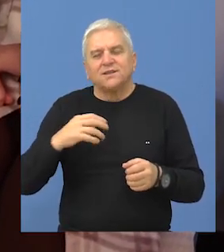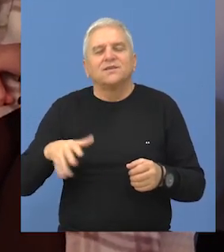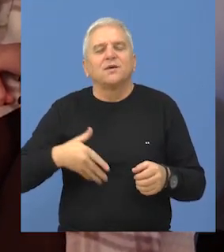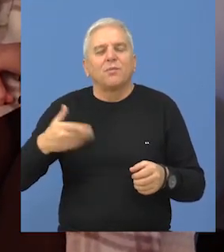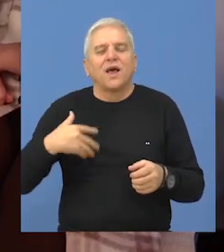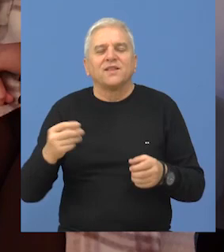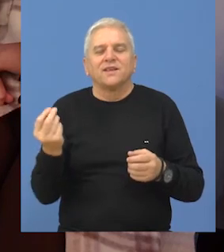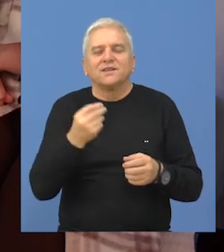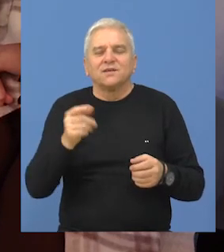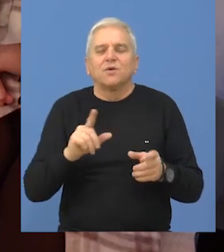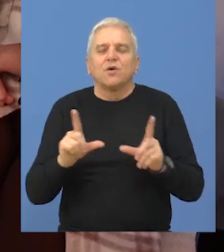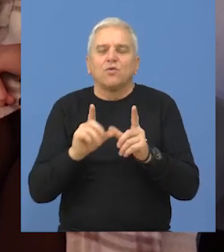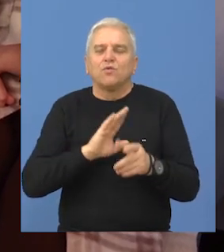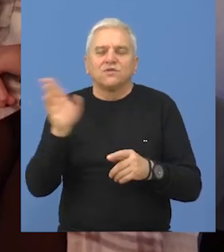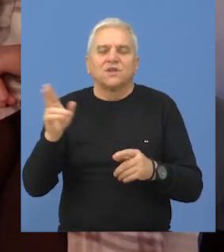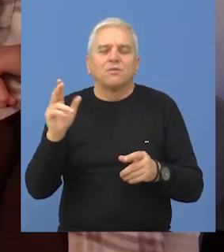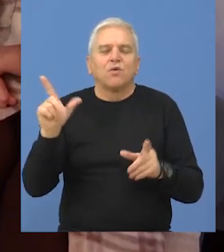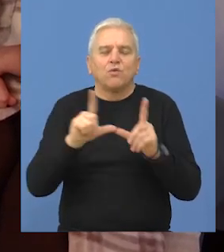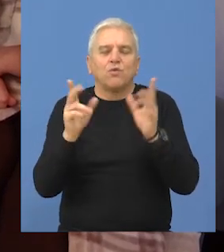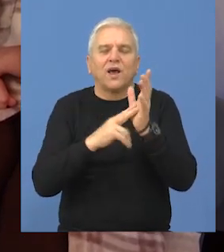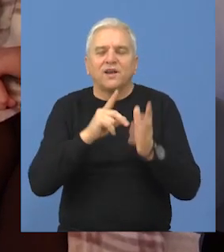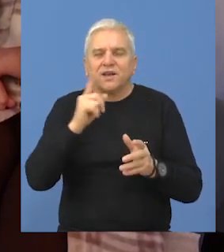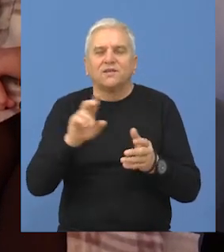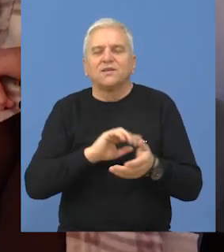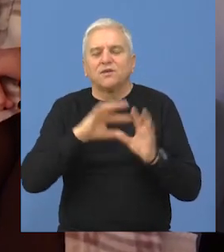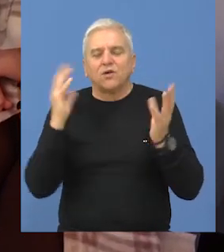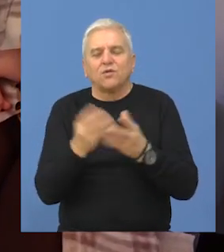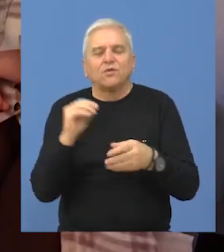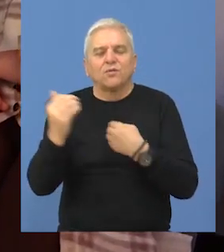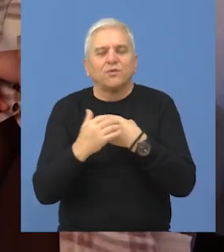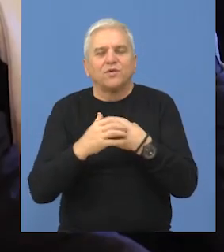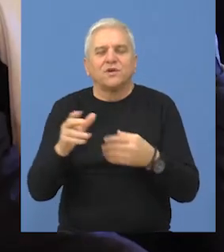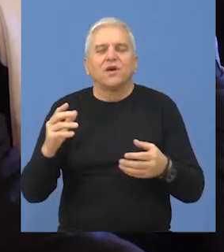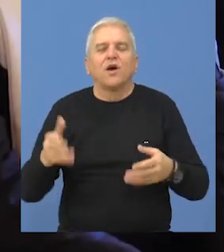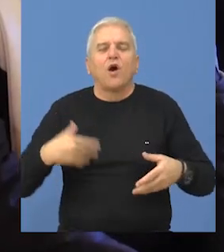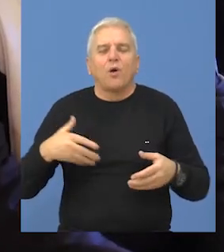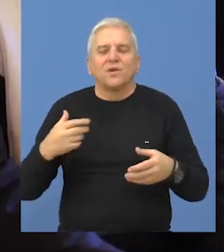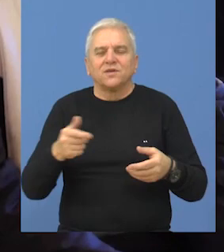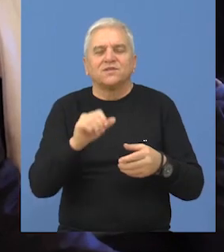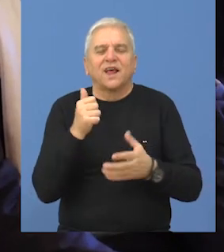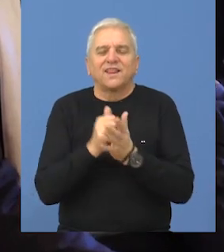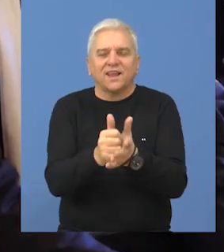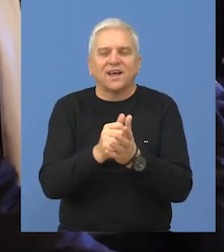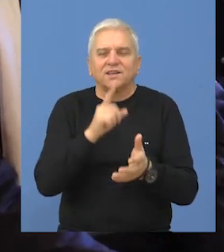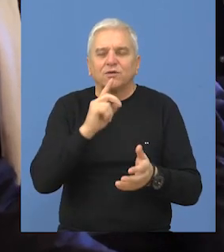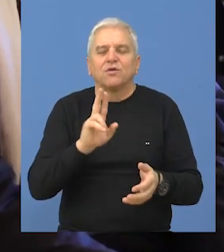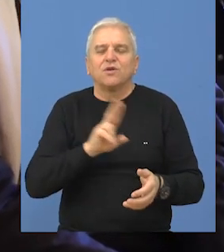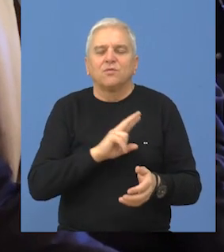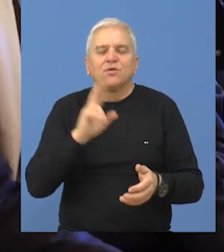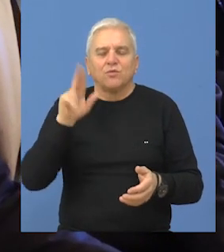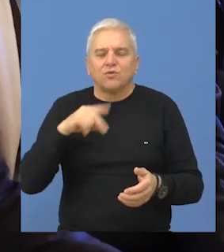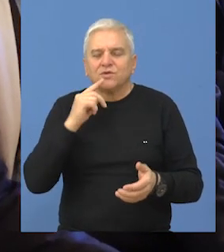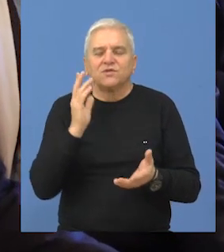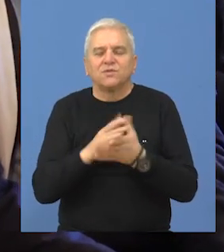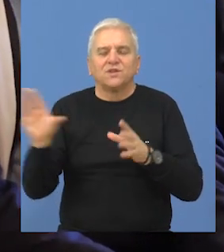mladih iz Srbije u Ujedinjenim nacijama, kao i o samom procesu prijave za omladinske delegate, koji imaju